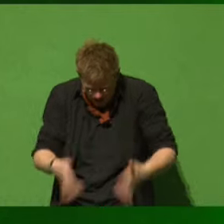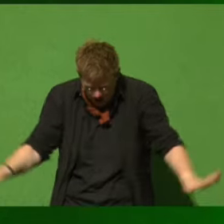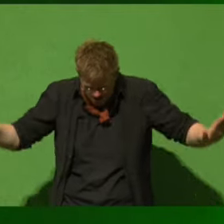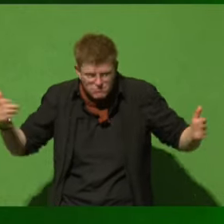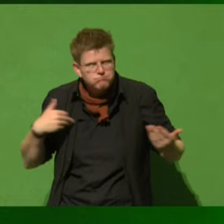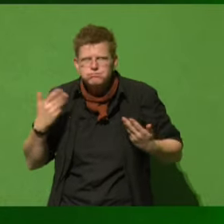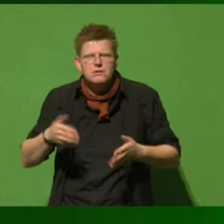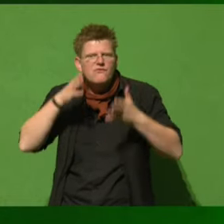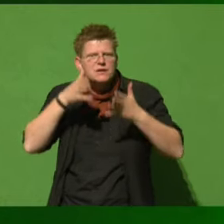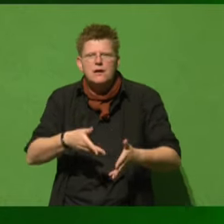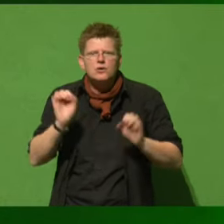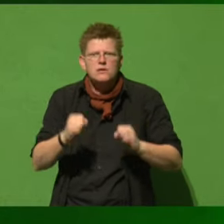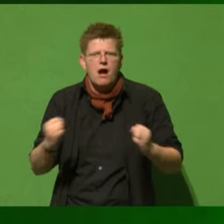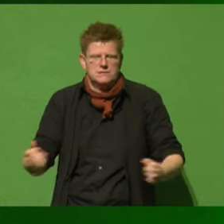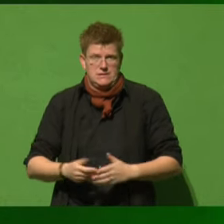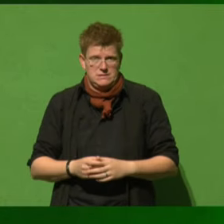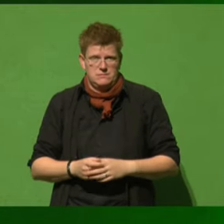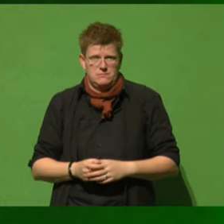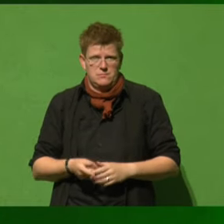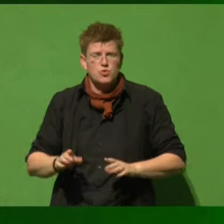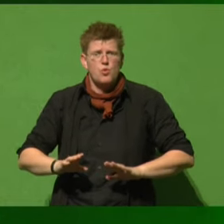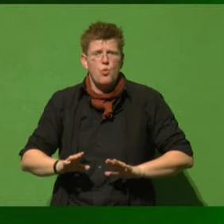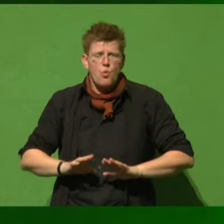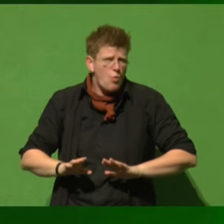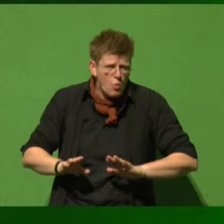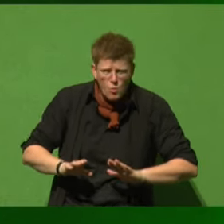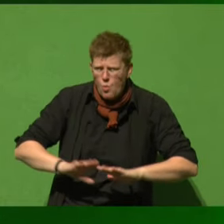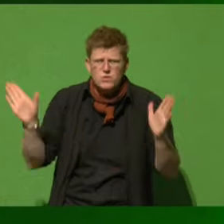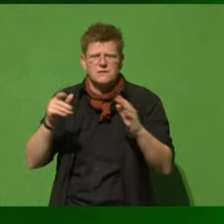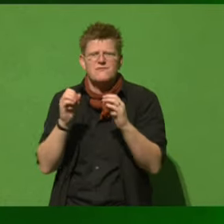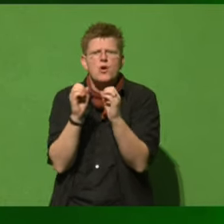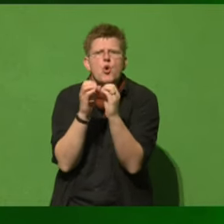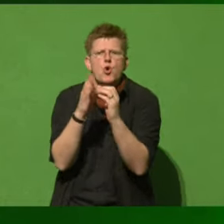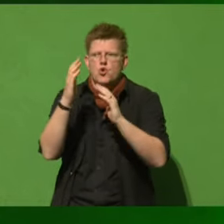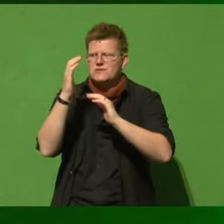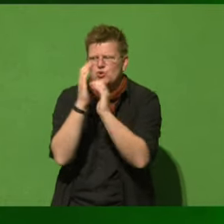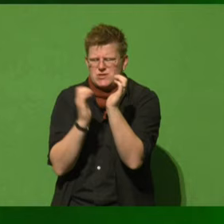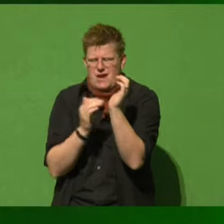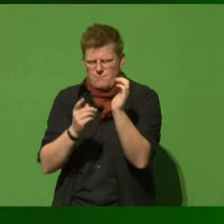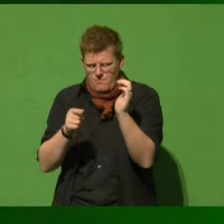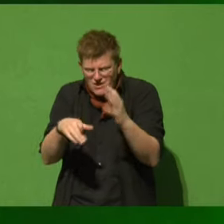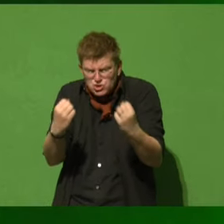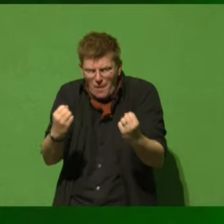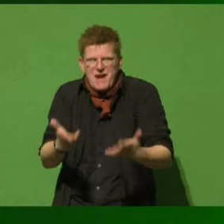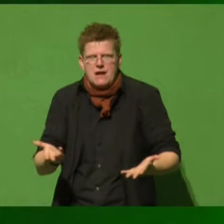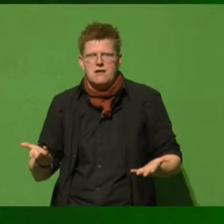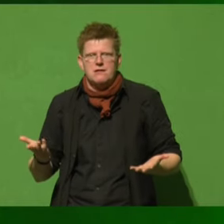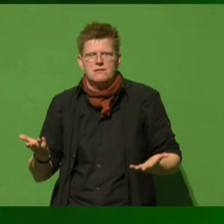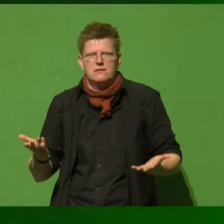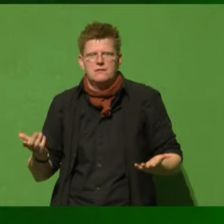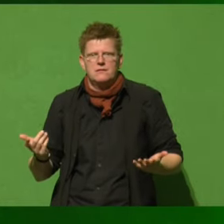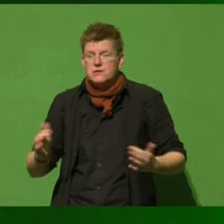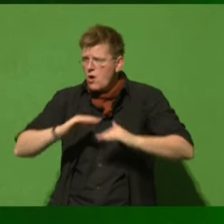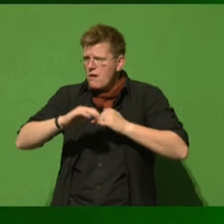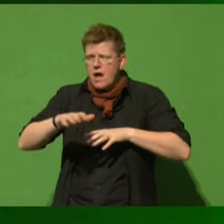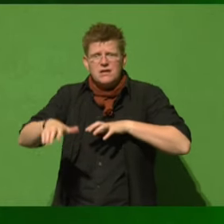ohne die Ökosysteme so stabil sind, dass wir Landwirtschaft betreiben